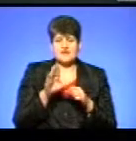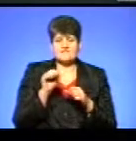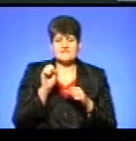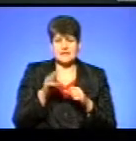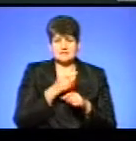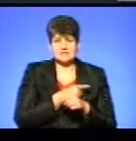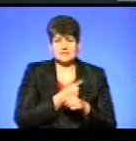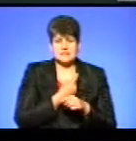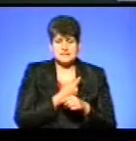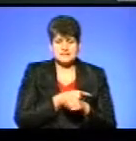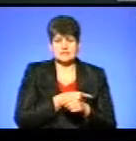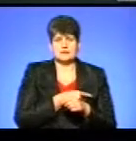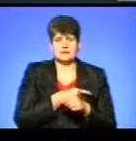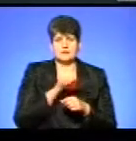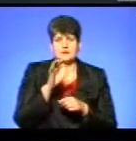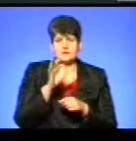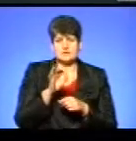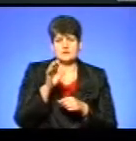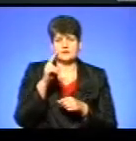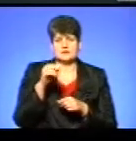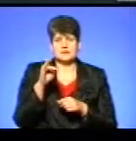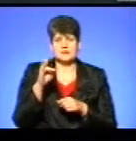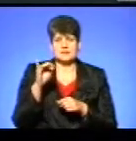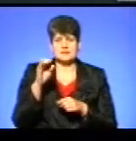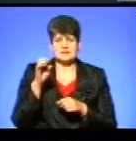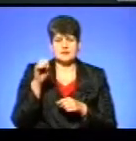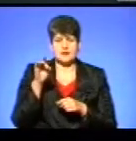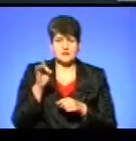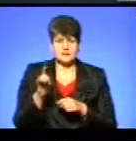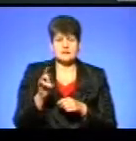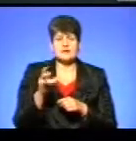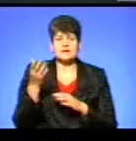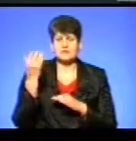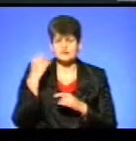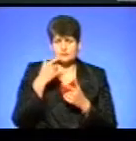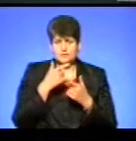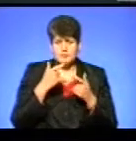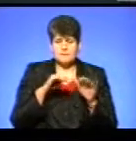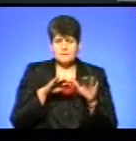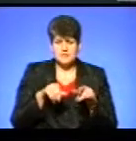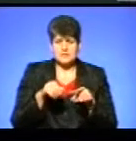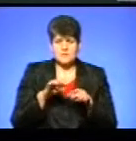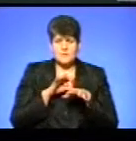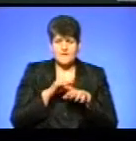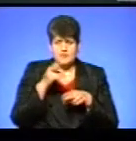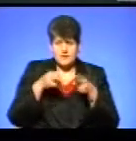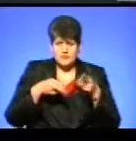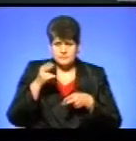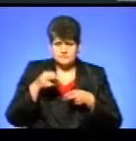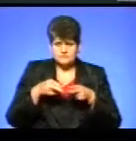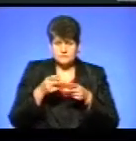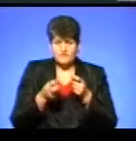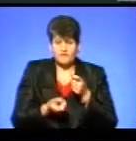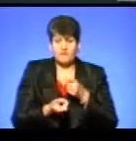медицини Держпородспоживслужби Олександр Дністрян. За попередньою інформацією, після проведення паталого анатомічного розстану